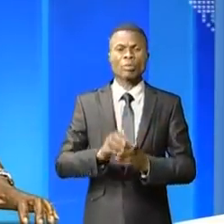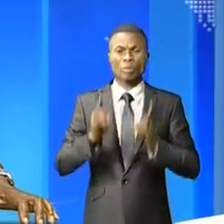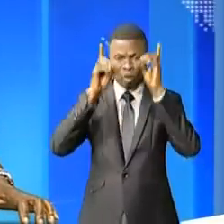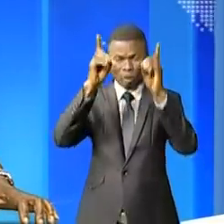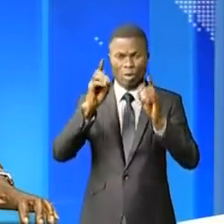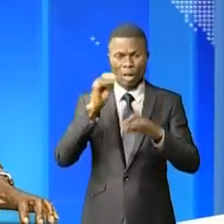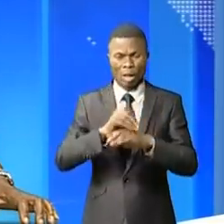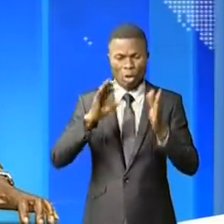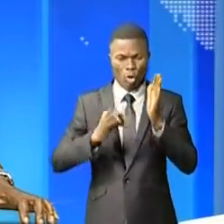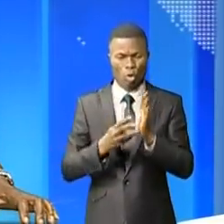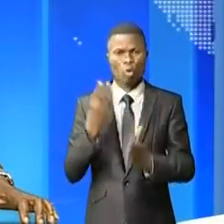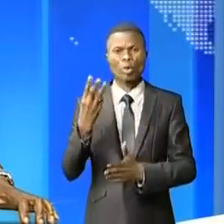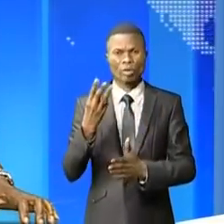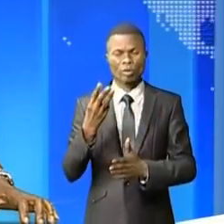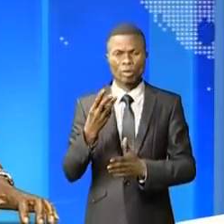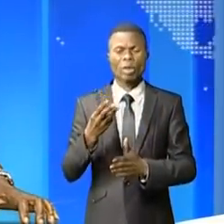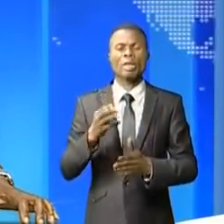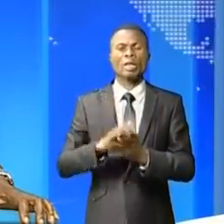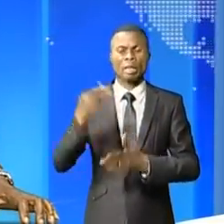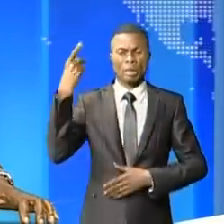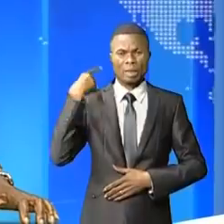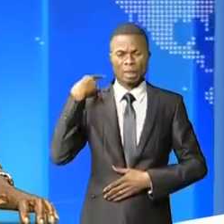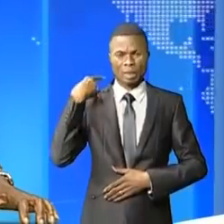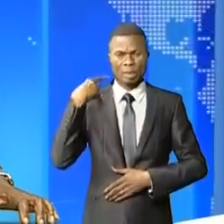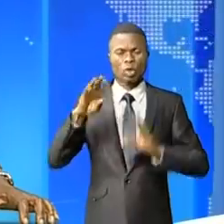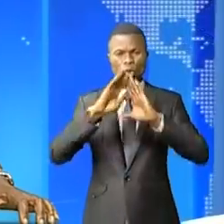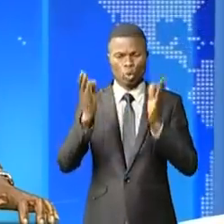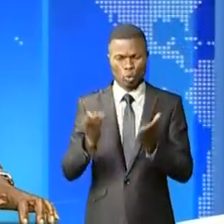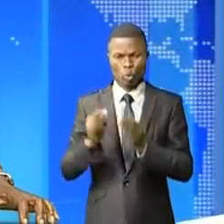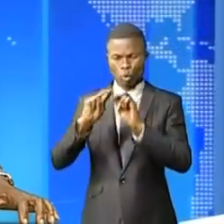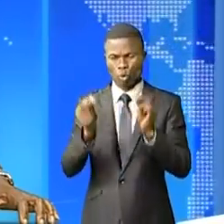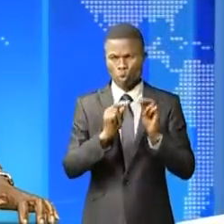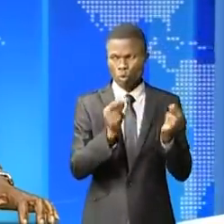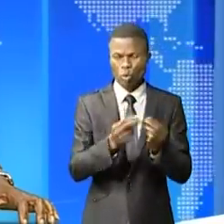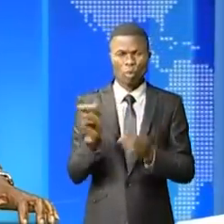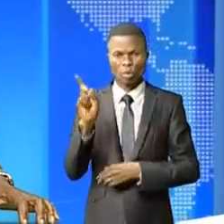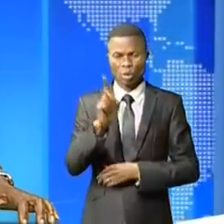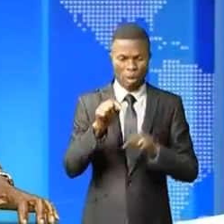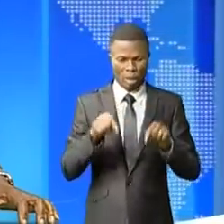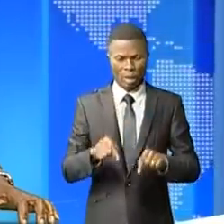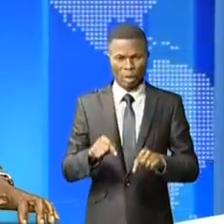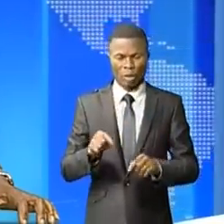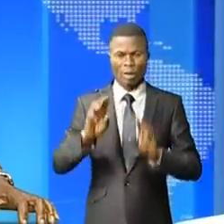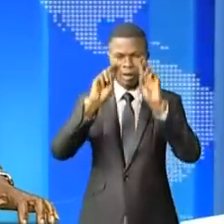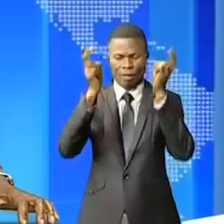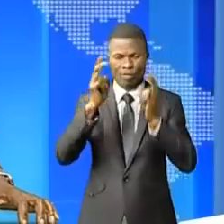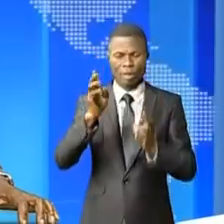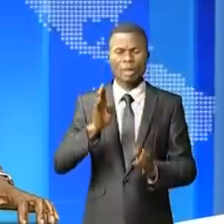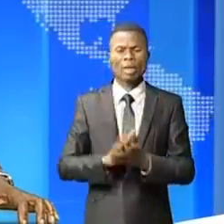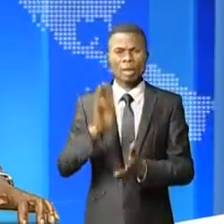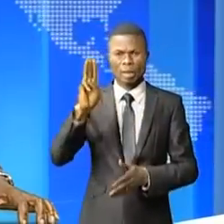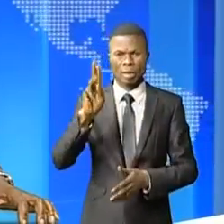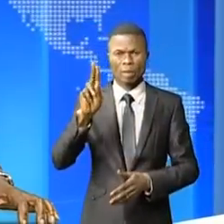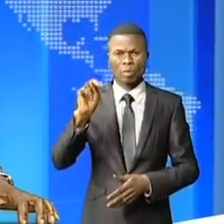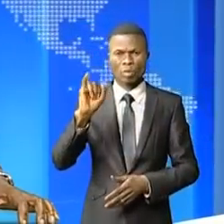prorogation des parlementaires constitués en délégation, est descendu aujourd'hui à Bounia pour palper la